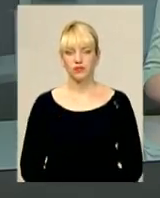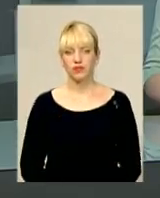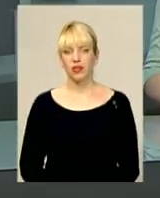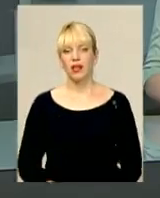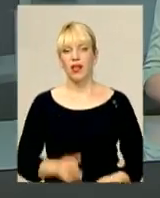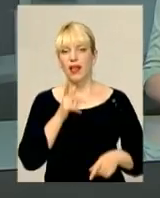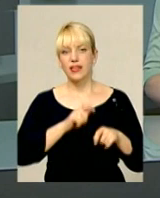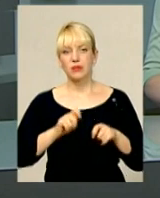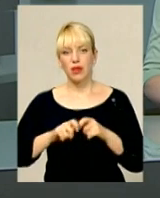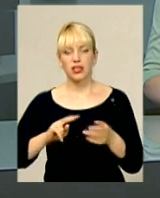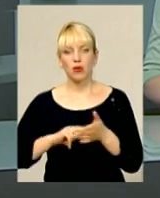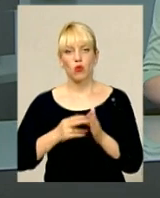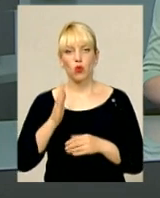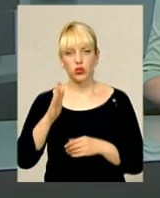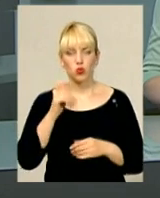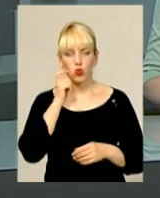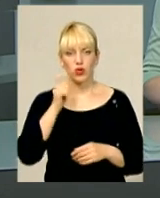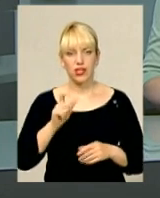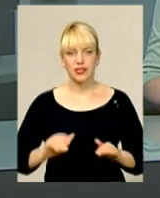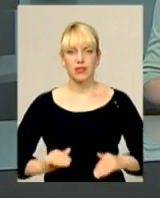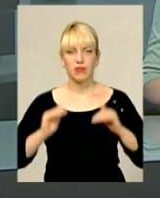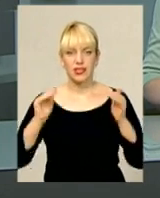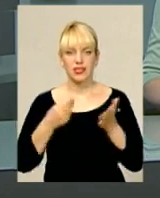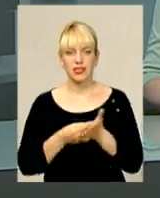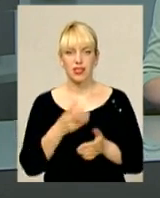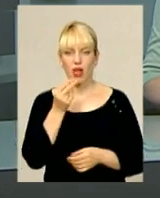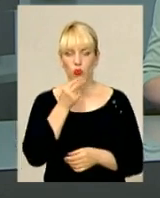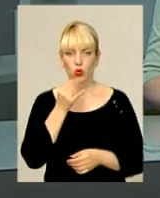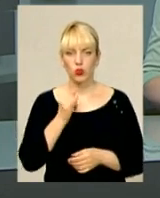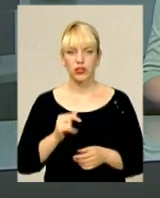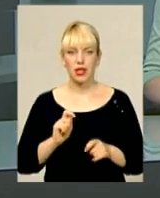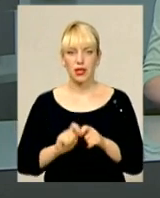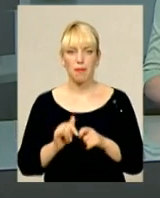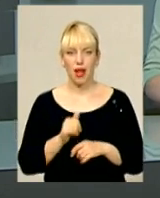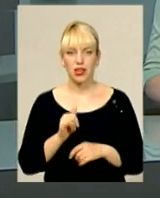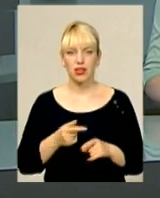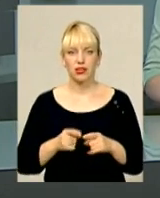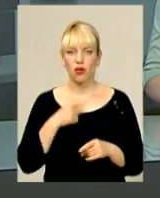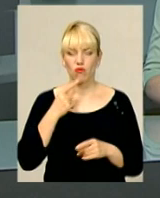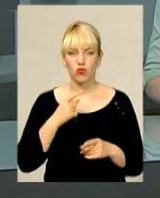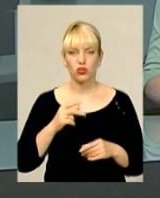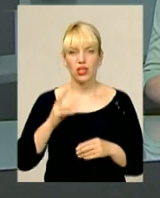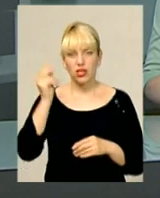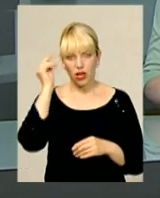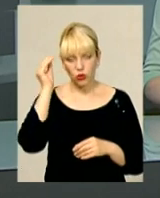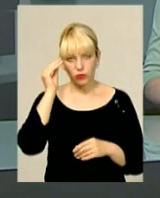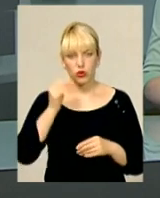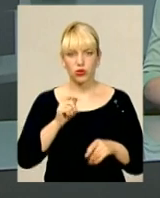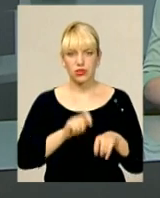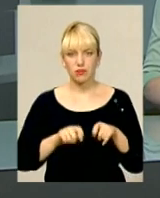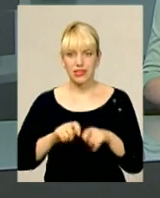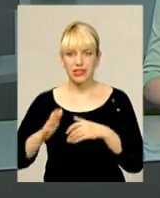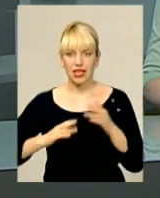Експерти прогнозують українцям ріст цін на продукти та пальне. На думку спеціалістів інформаційно-аналітичного